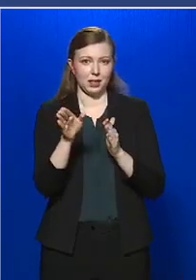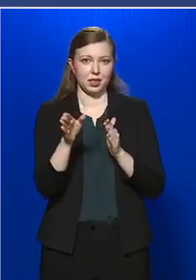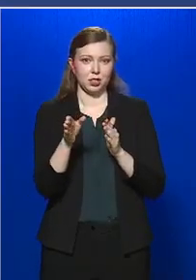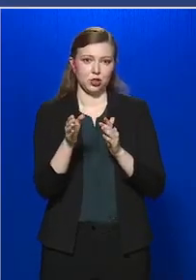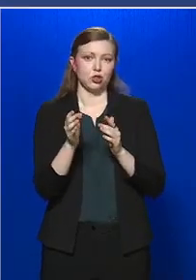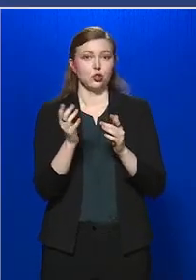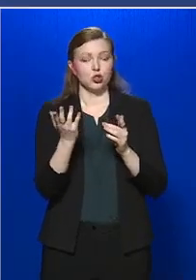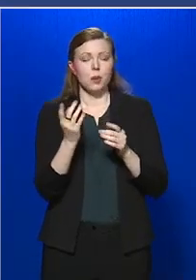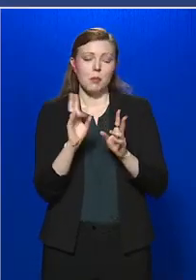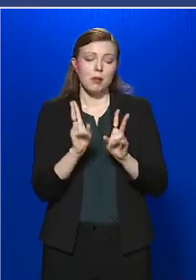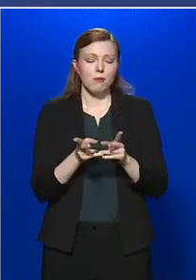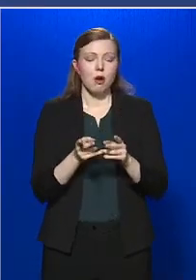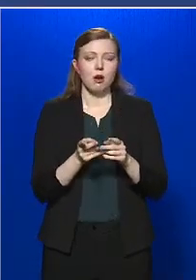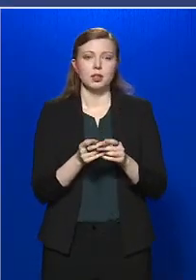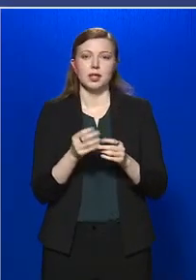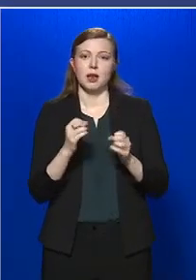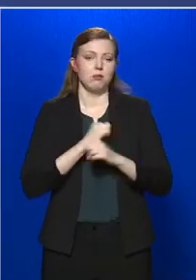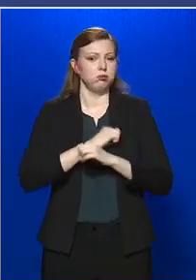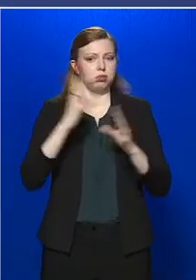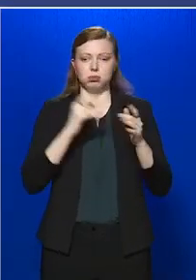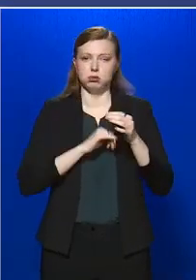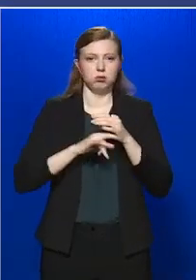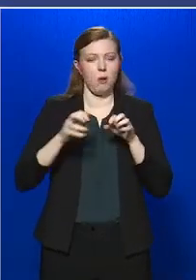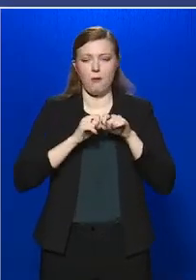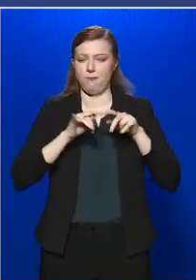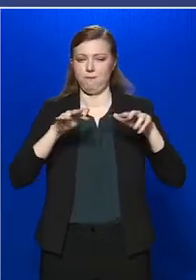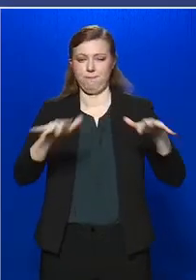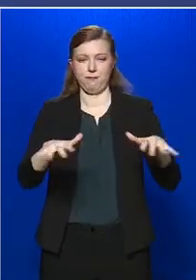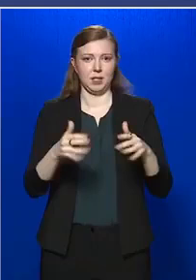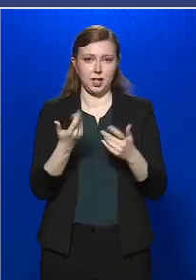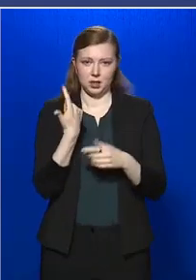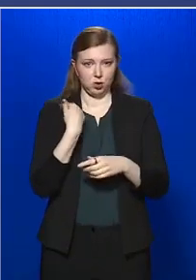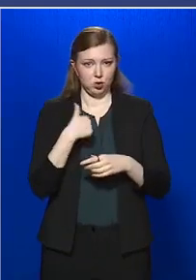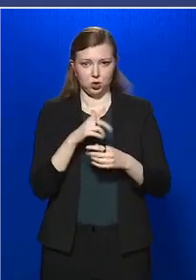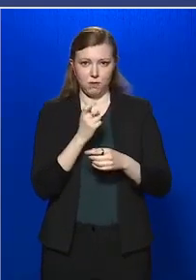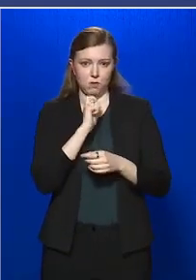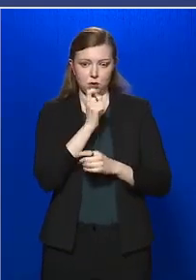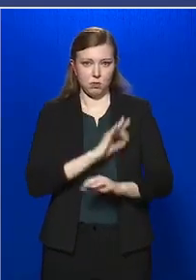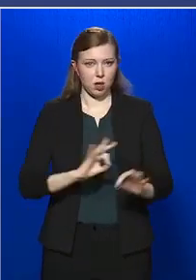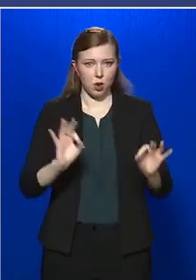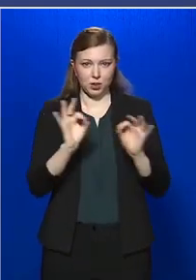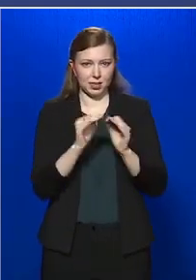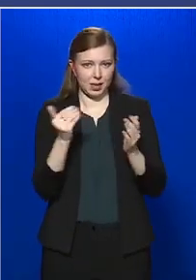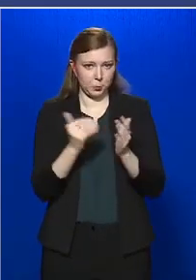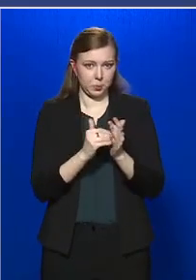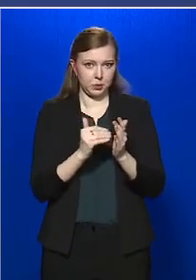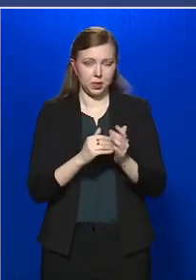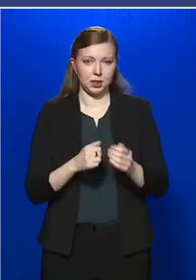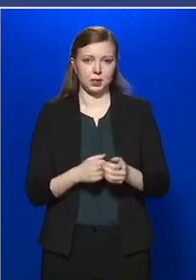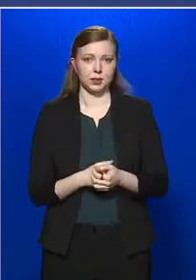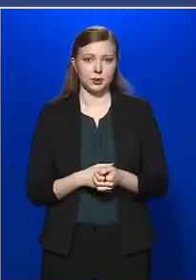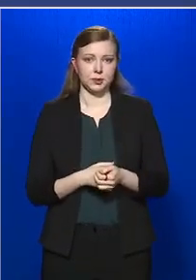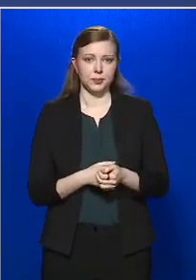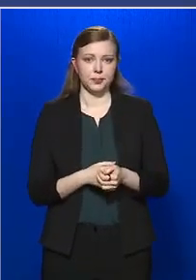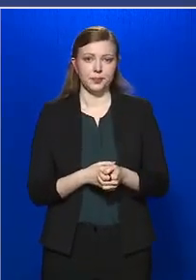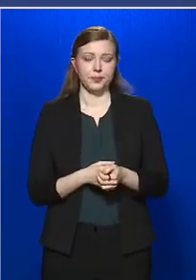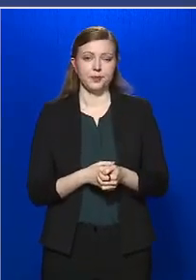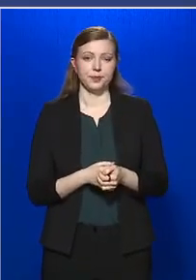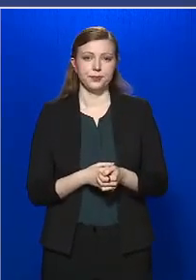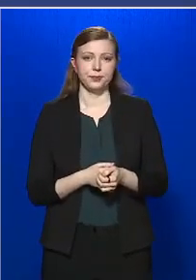ellenére robbanásszerű terjedés hazánkban nem következett be, és ebben